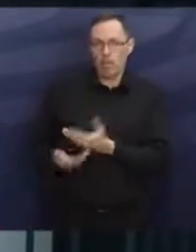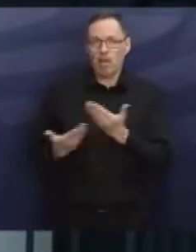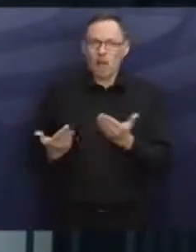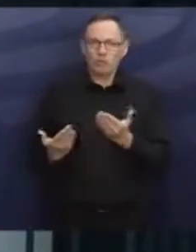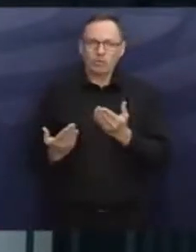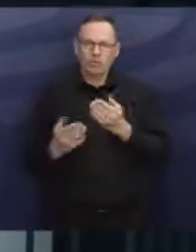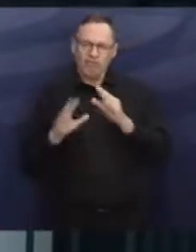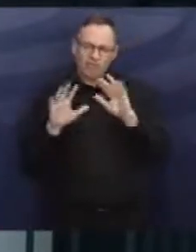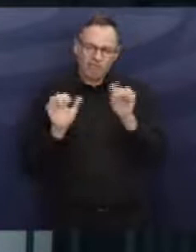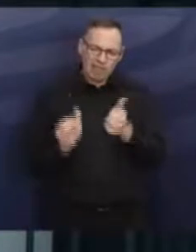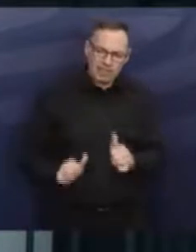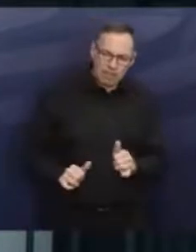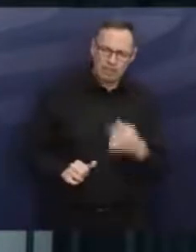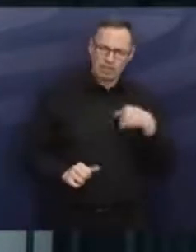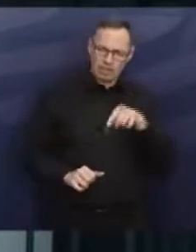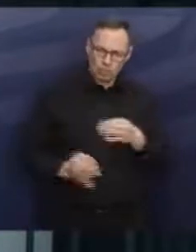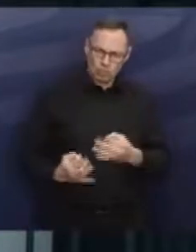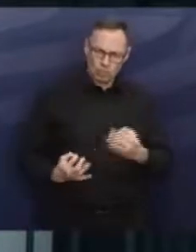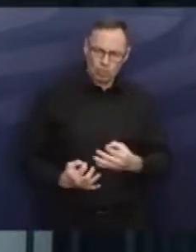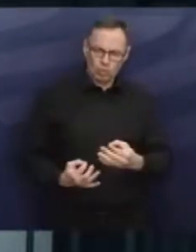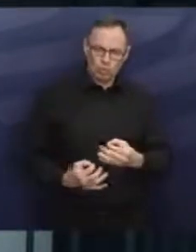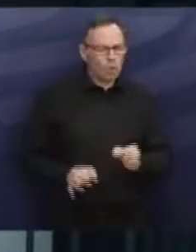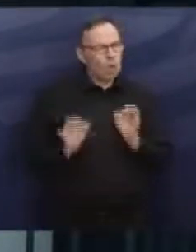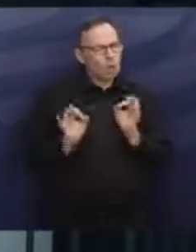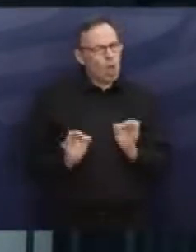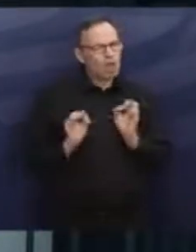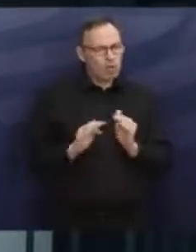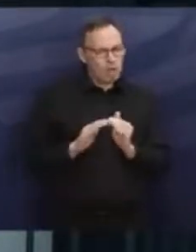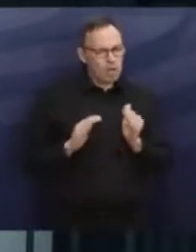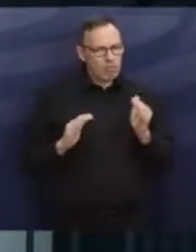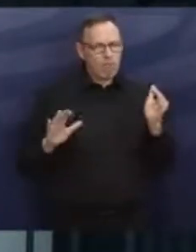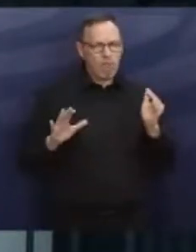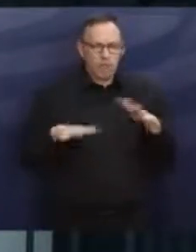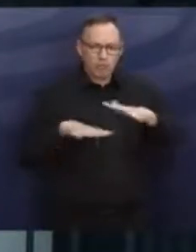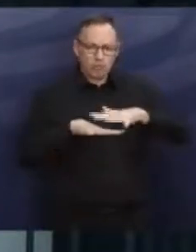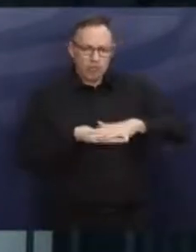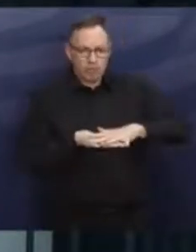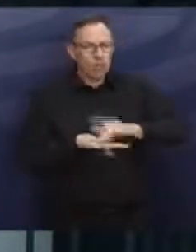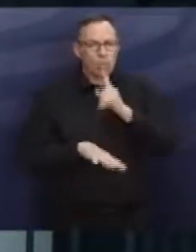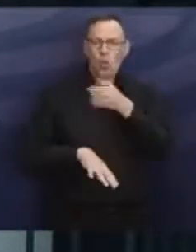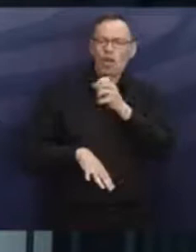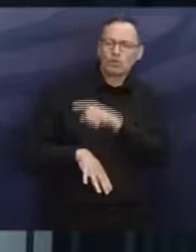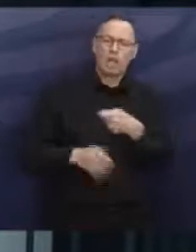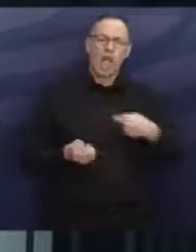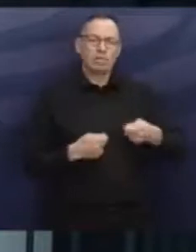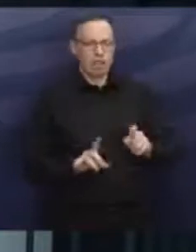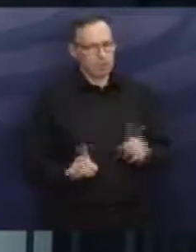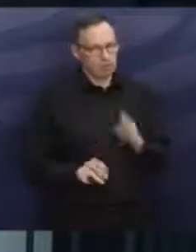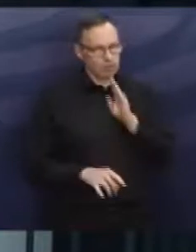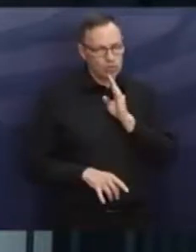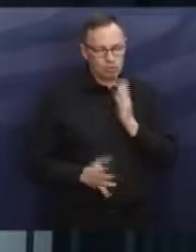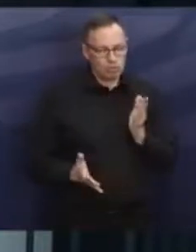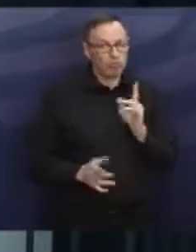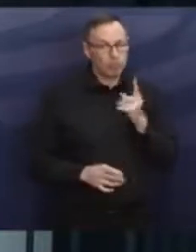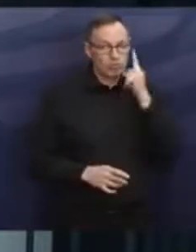Facette, mit der wir uns zu tun haben, ist deutlich, deutlich weiter gestrickt, als einfach nur Gastronomie und Einzelhandel. Dessen müssen